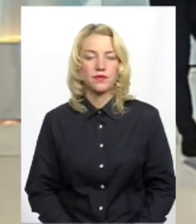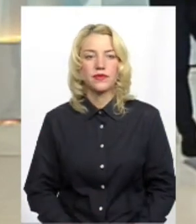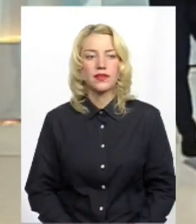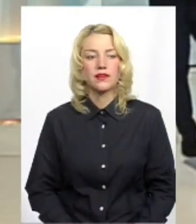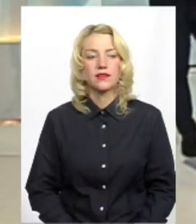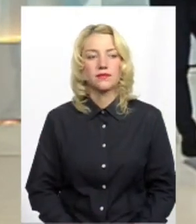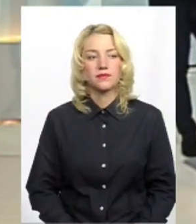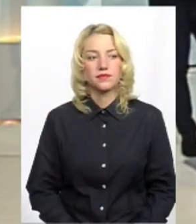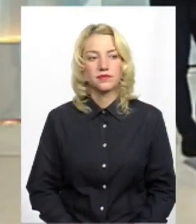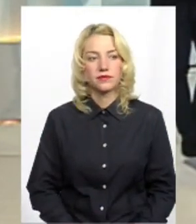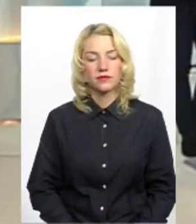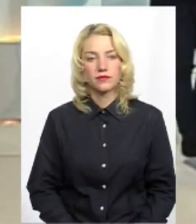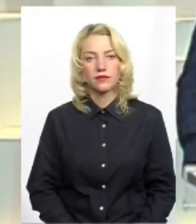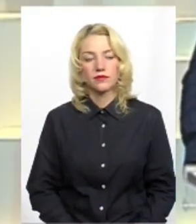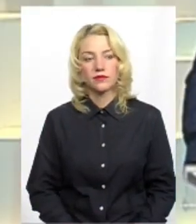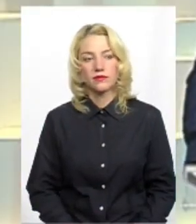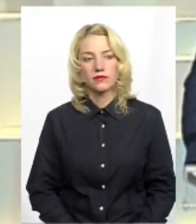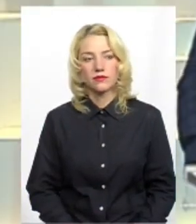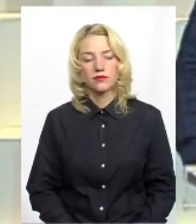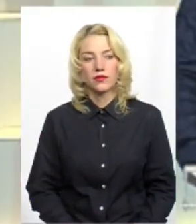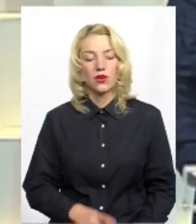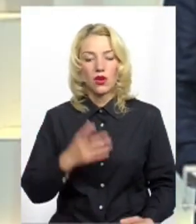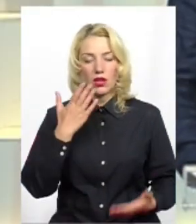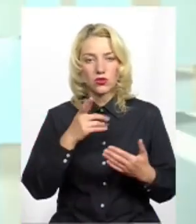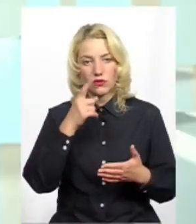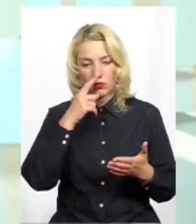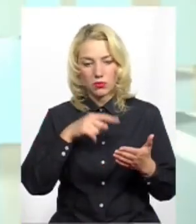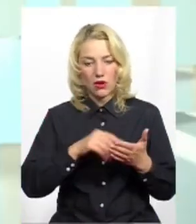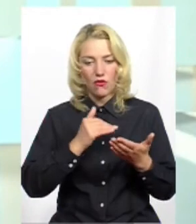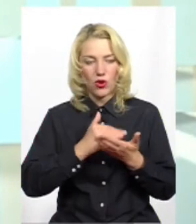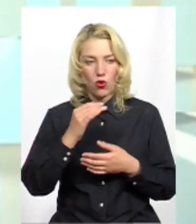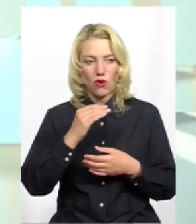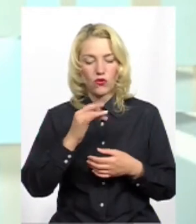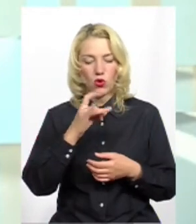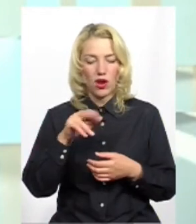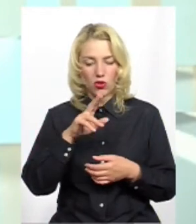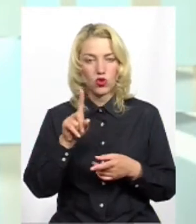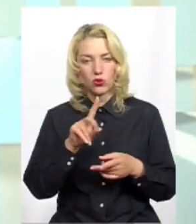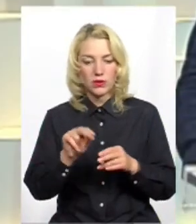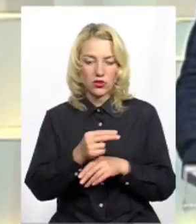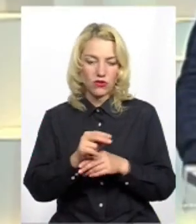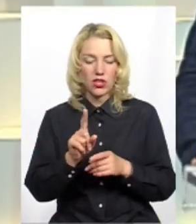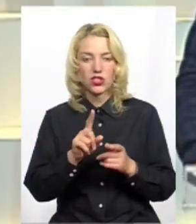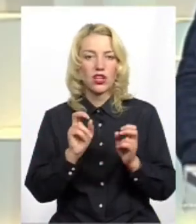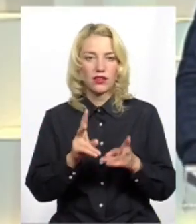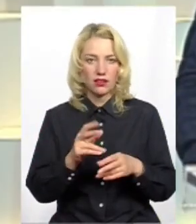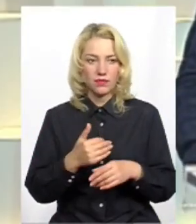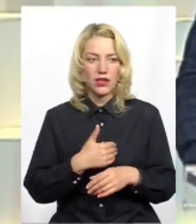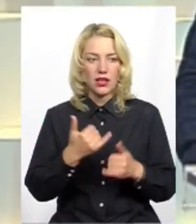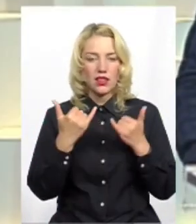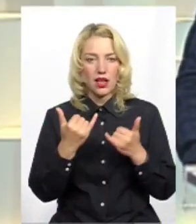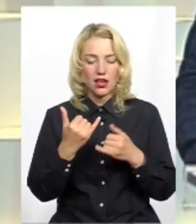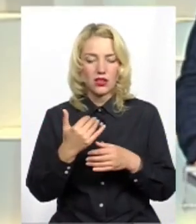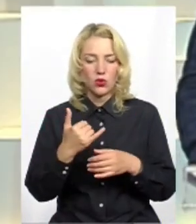Ваше ставлення до медичної реформи. Потрапивши у Верховну Раду, ви би щось скоригували, чи нехай все йде так, як заплановано? Наразі у нас